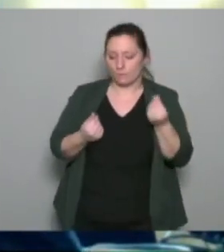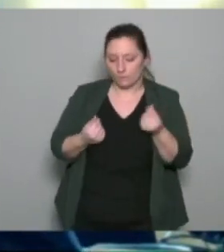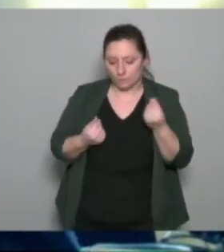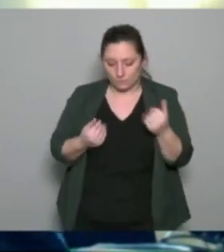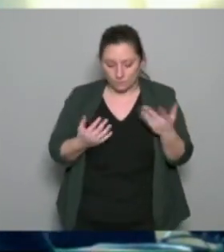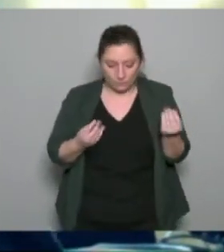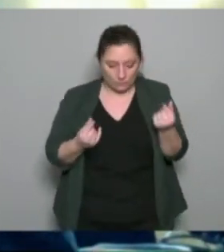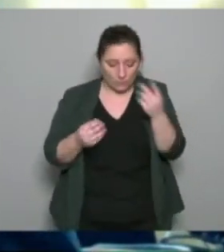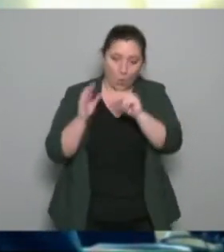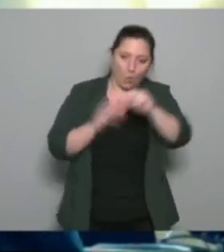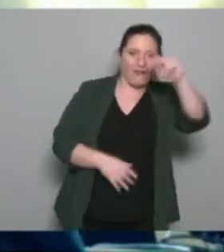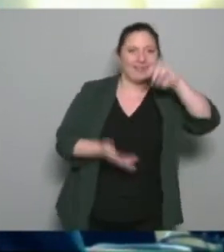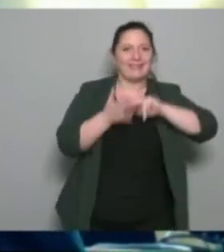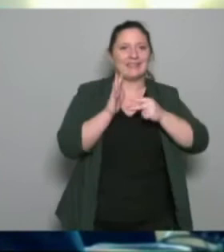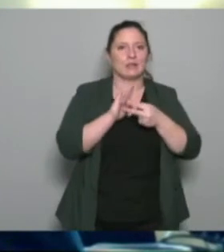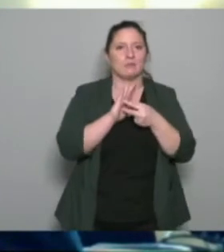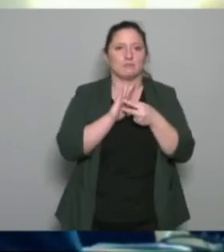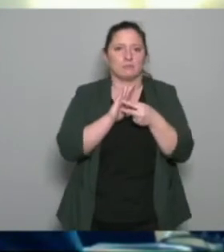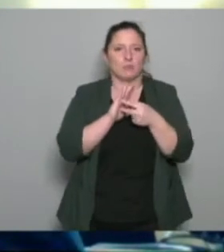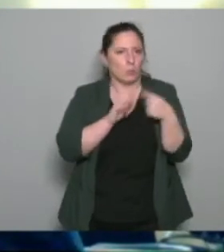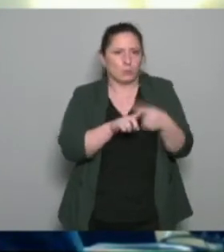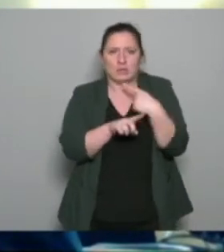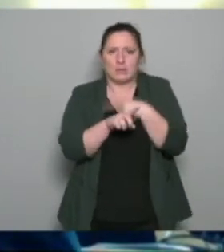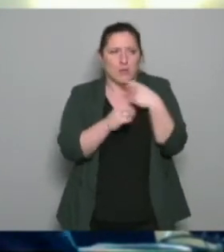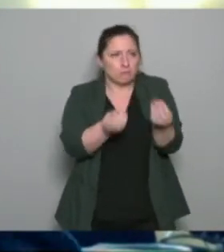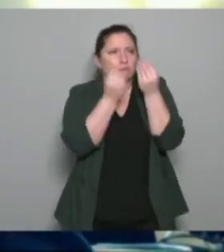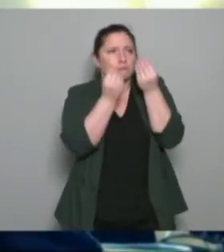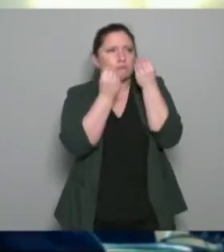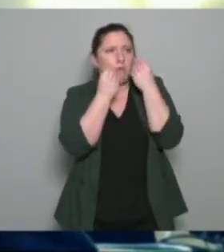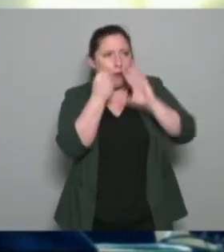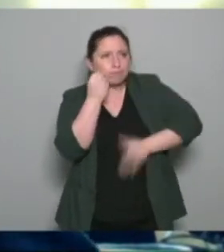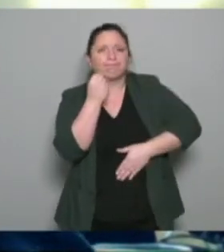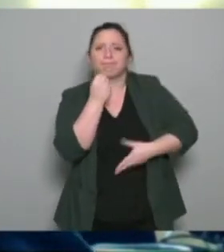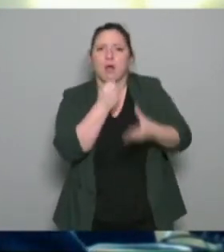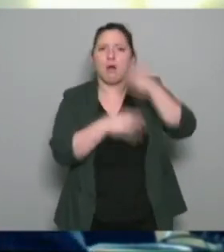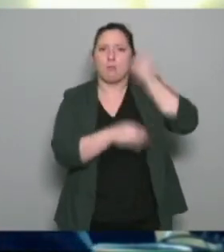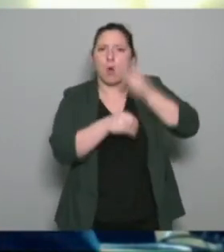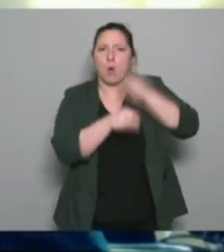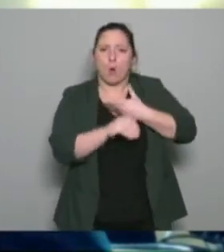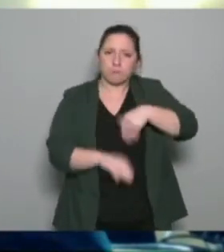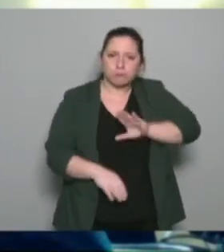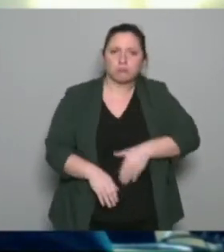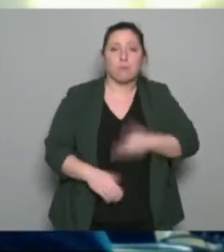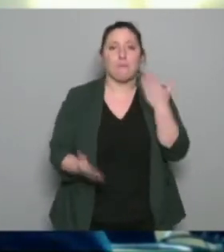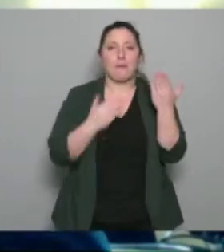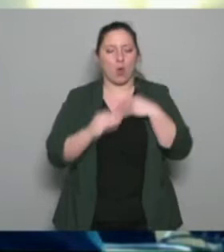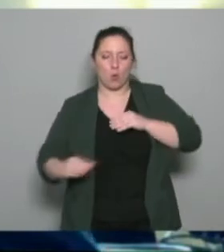technique qu'ils ont pu acquérir tout au long de leur formation en complémentarité nous de l'approche